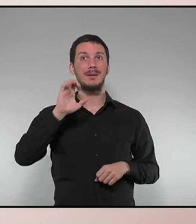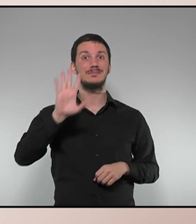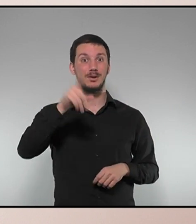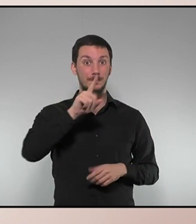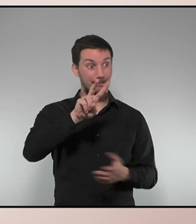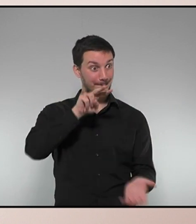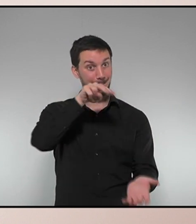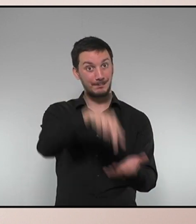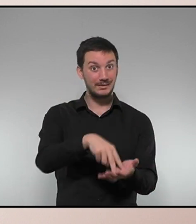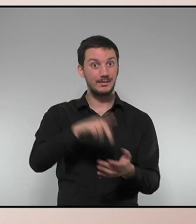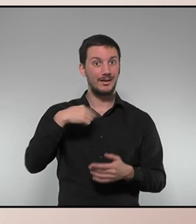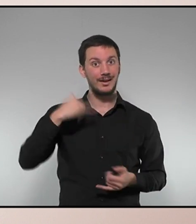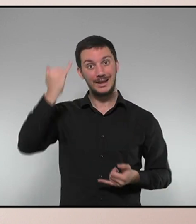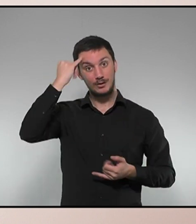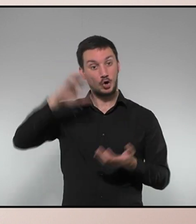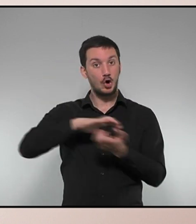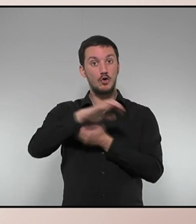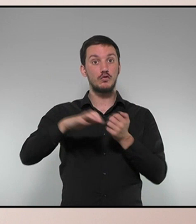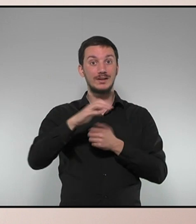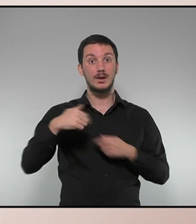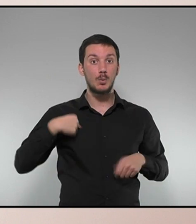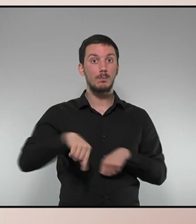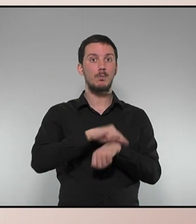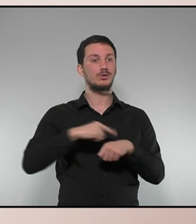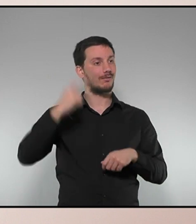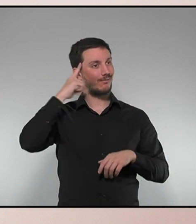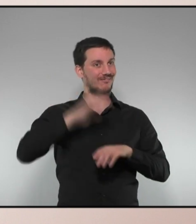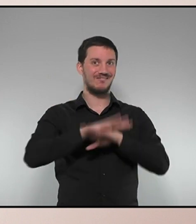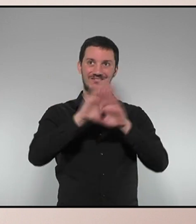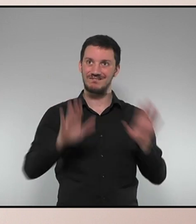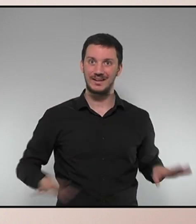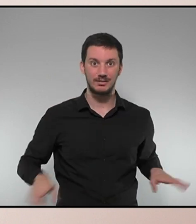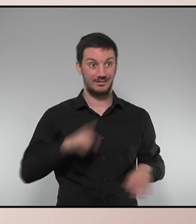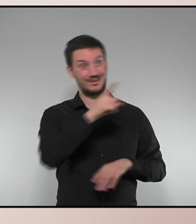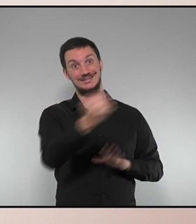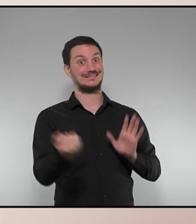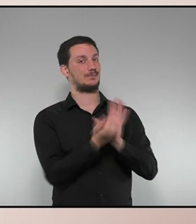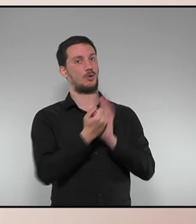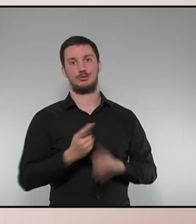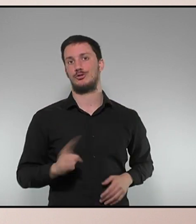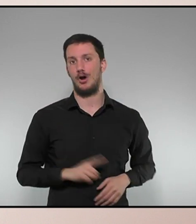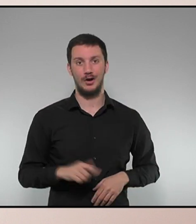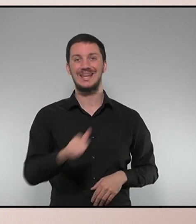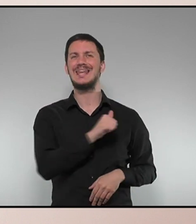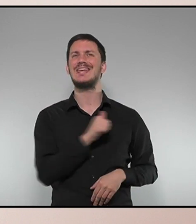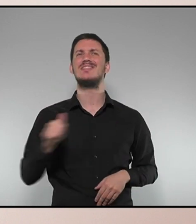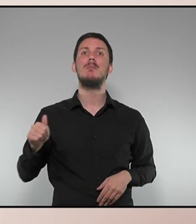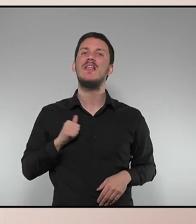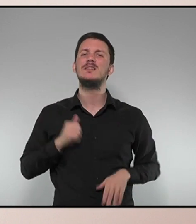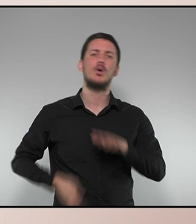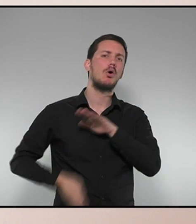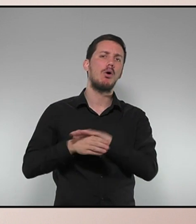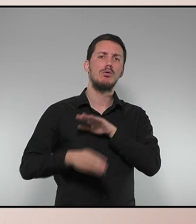presència va legitimar la idea que el conflicte polític ha arribat al final i això no és simbòlic. L'independentisme segueix viu,